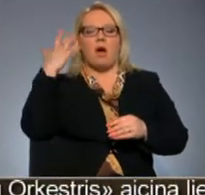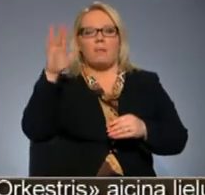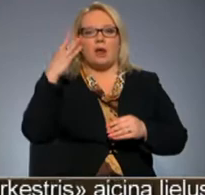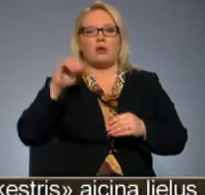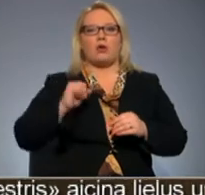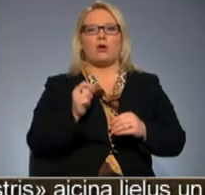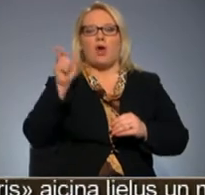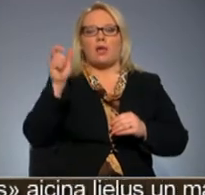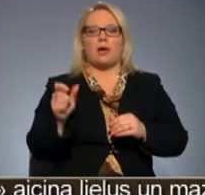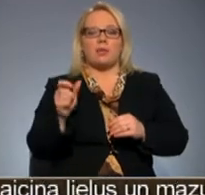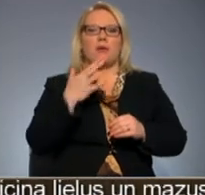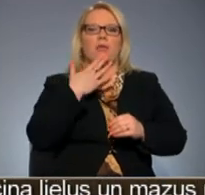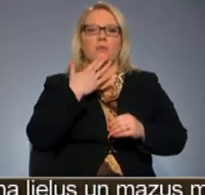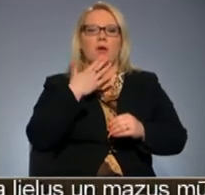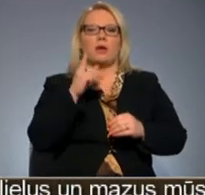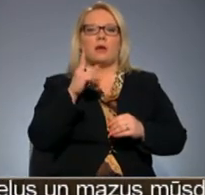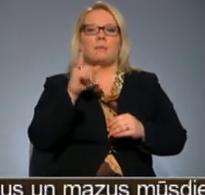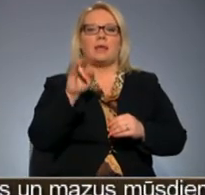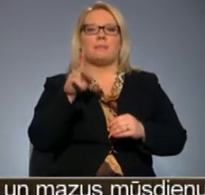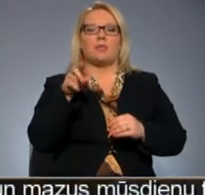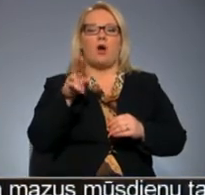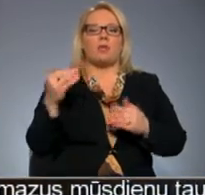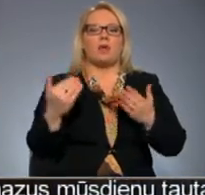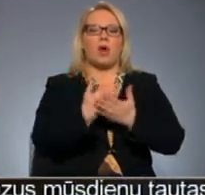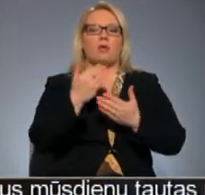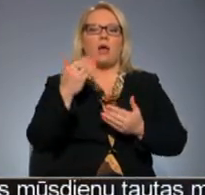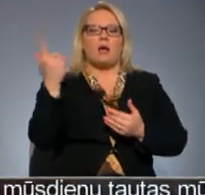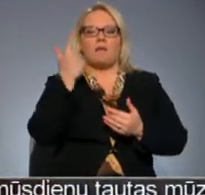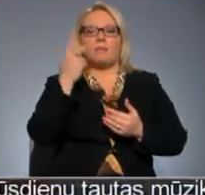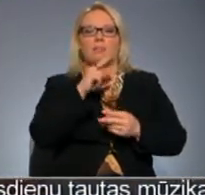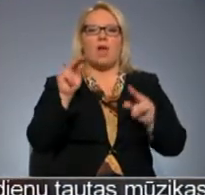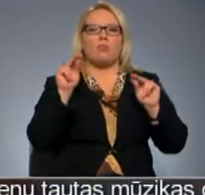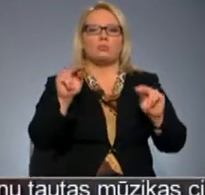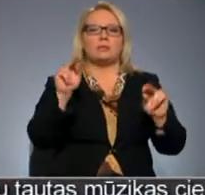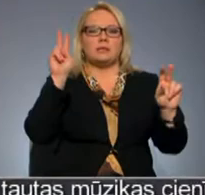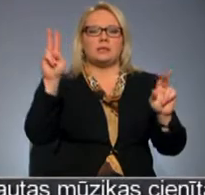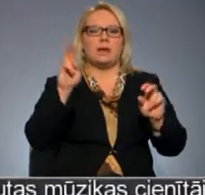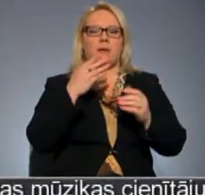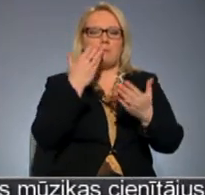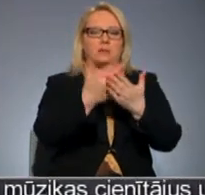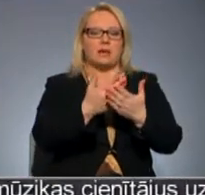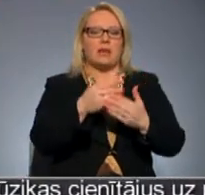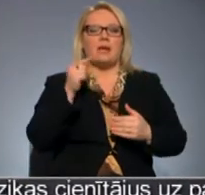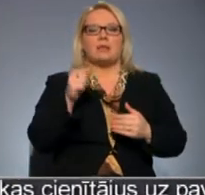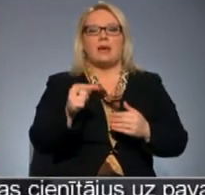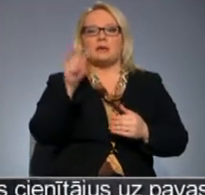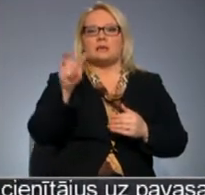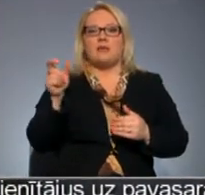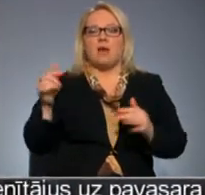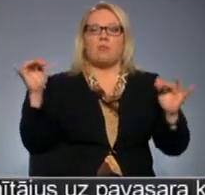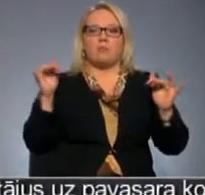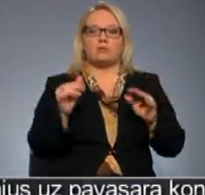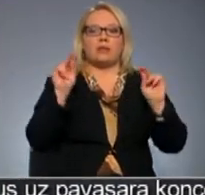leģendārā animātora Billa Plimpton jaunākās filmas neuzticīgie prezentācijai. Šeit pulcēs cilvēka stic,